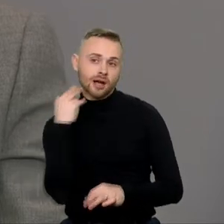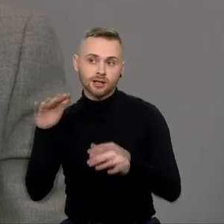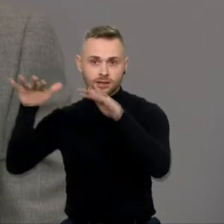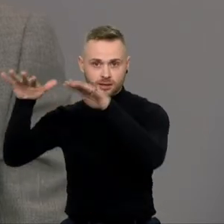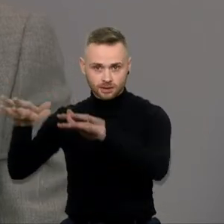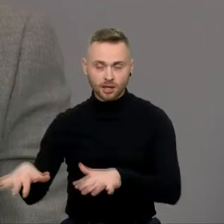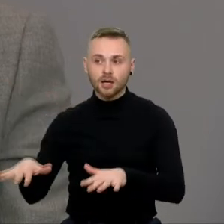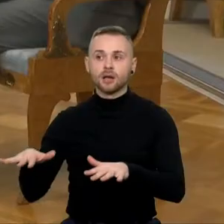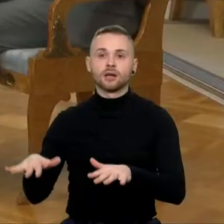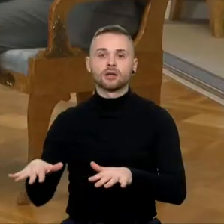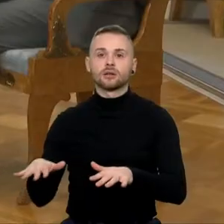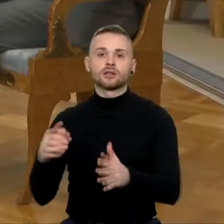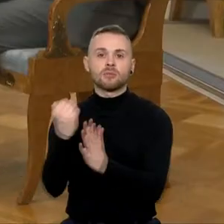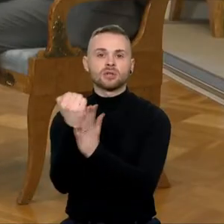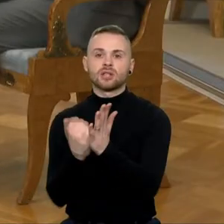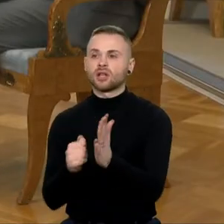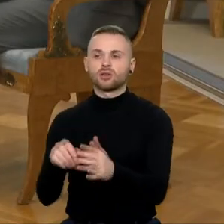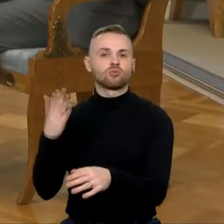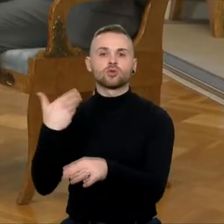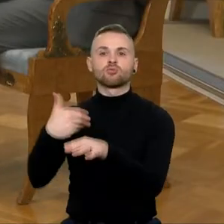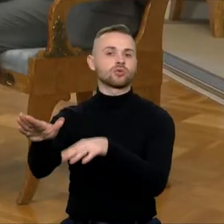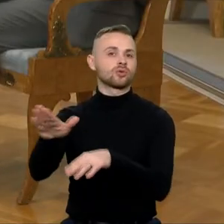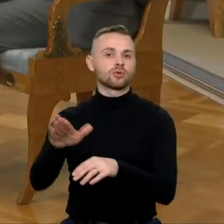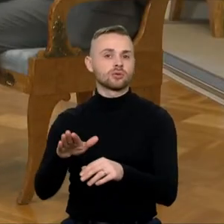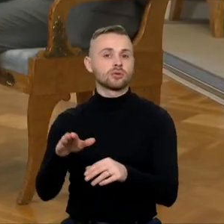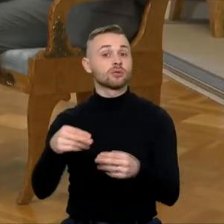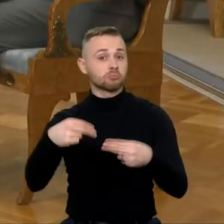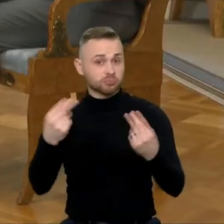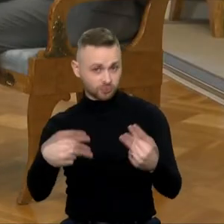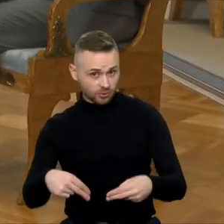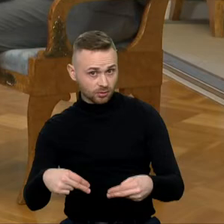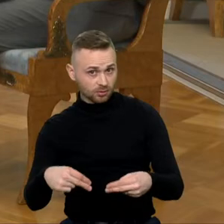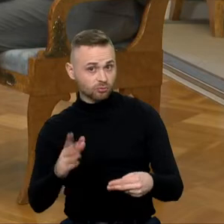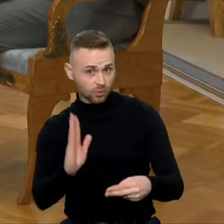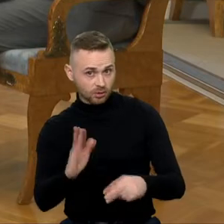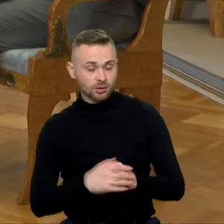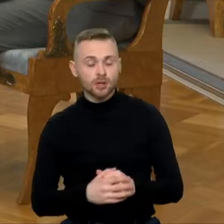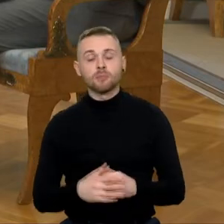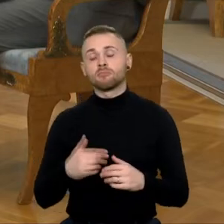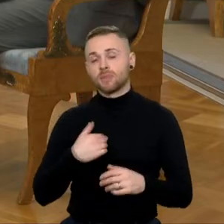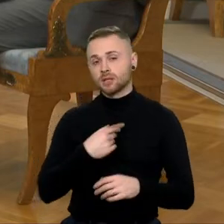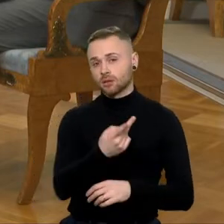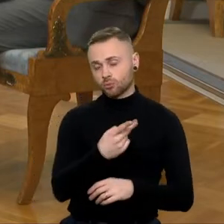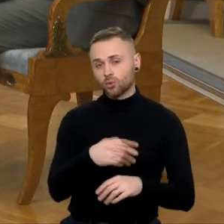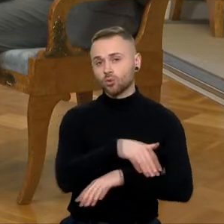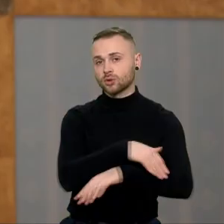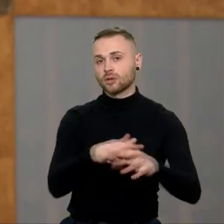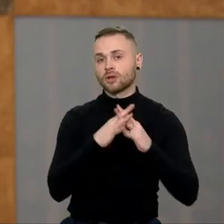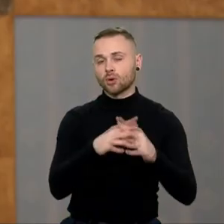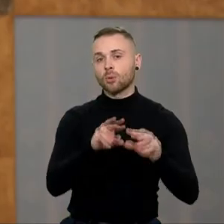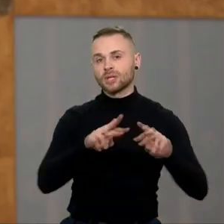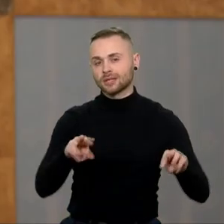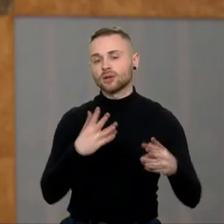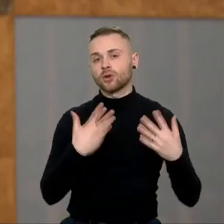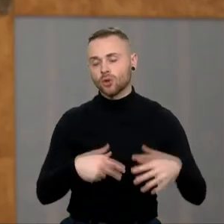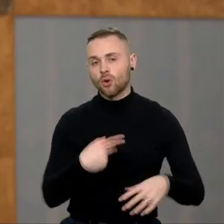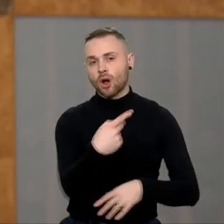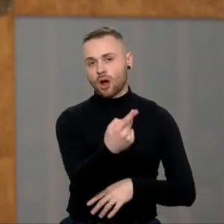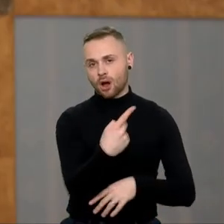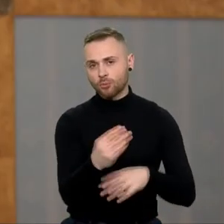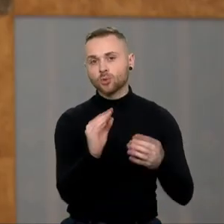pasirašysi dėl to dekretą? Mes sutarėme su ausinio reiklų ministru dėl daugelio tiek